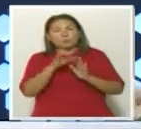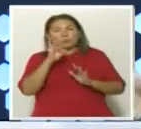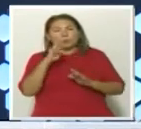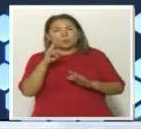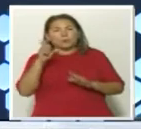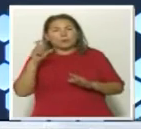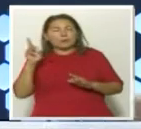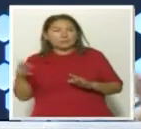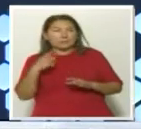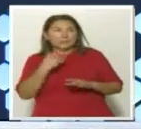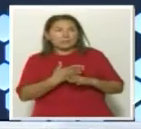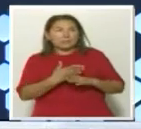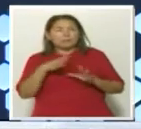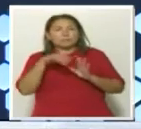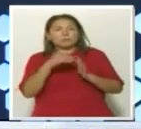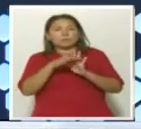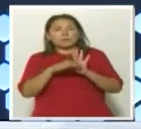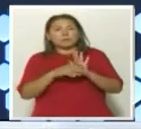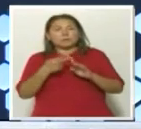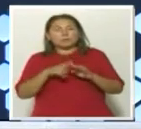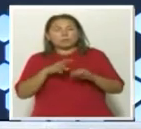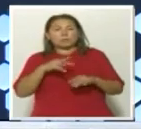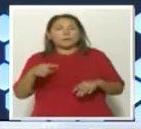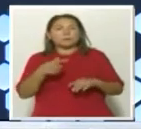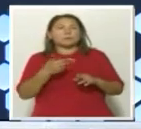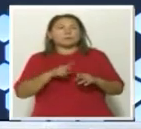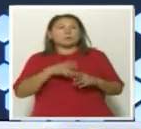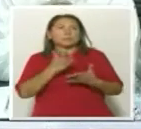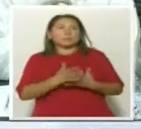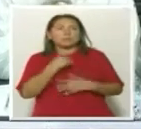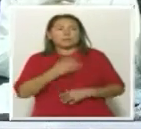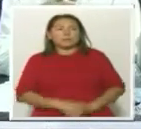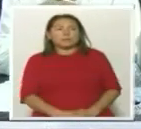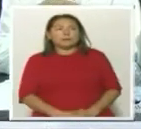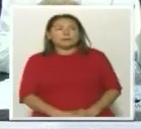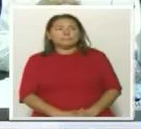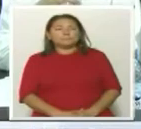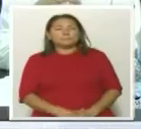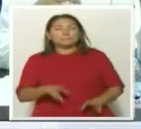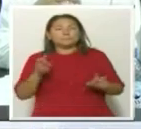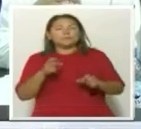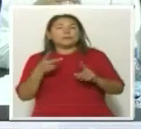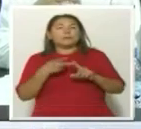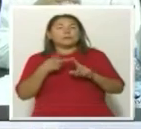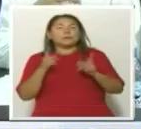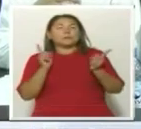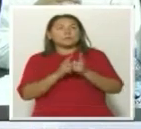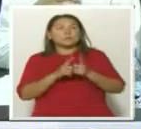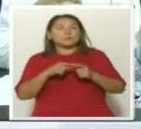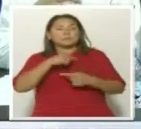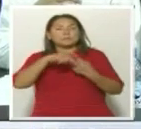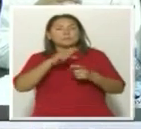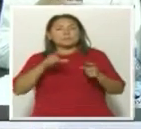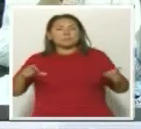в тот перечень, который здесь по Мангисталу у нас есть. К слову, это уже вторая встреча бизнесменов и